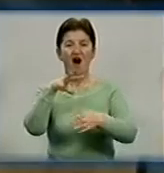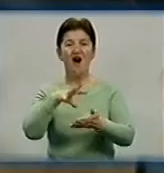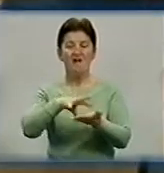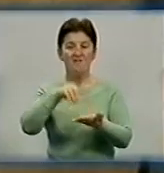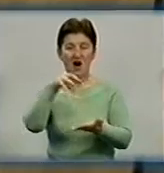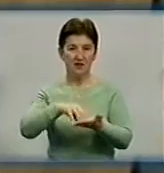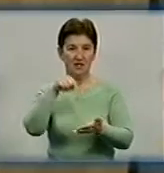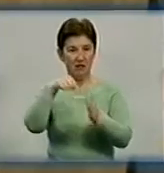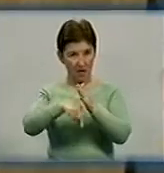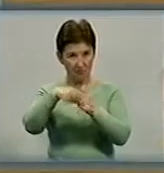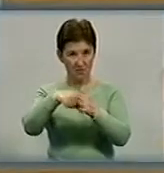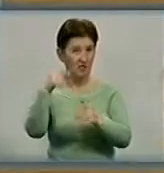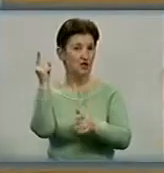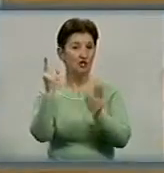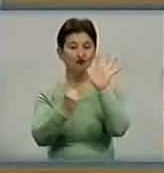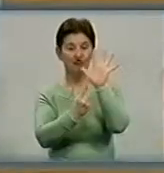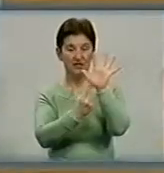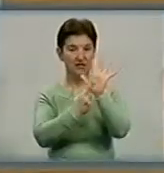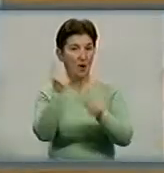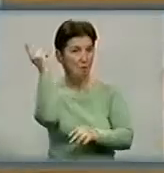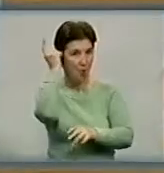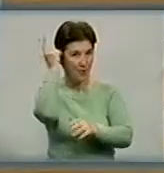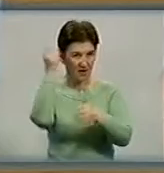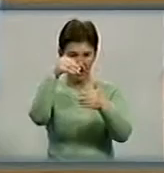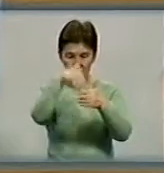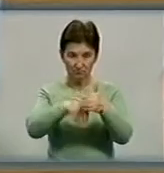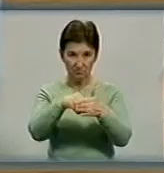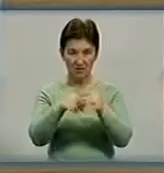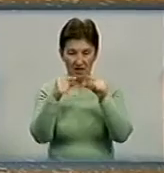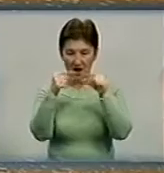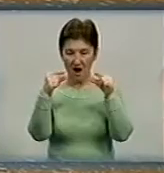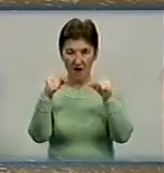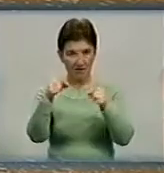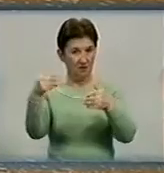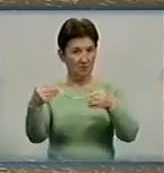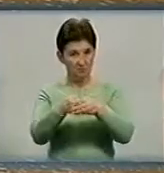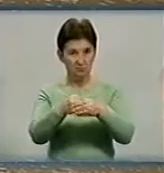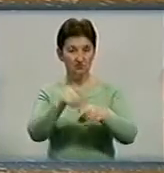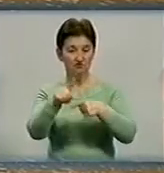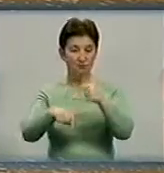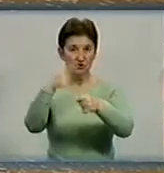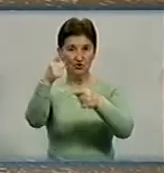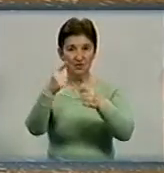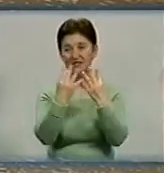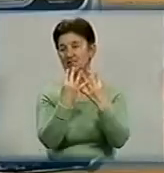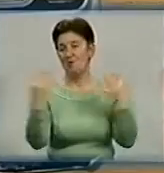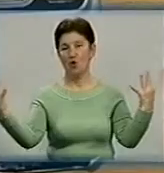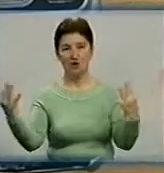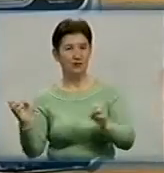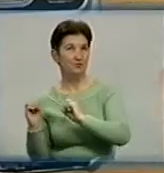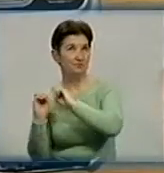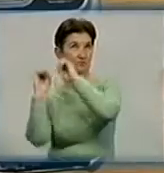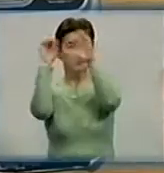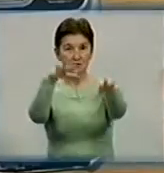виявили шість мобільних телефонів та п'ять сім-карт різних операторів. Засоби зв'язку у в'язненому перекинули через паркан. Тепер через